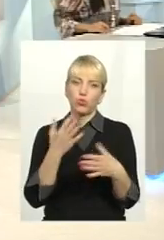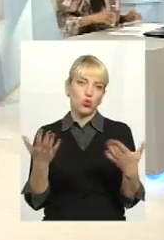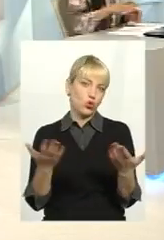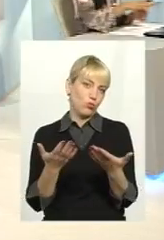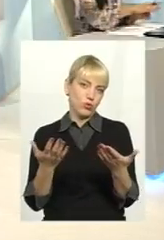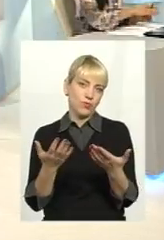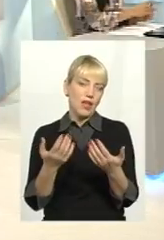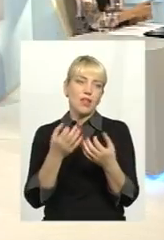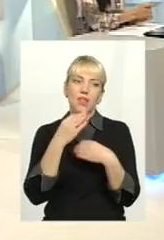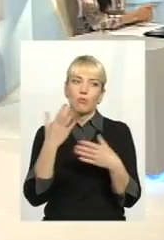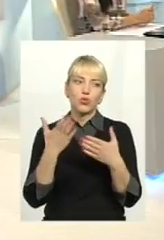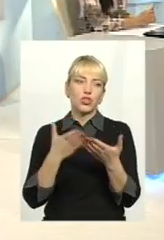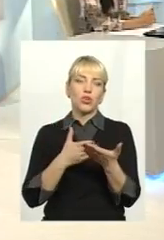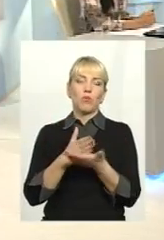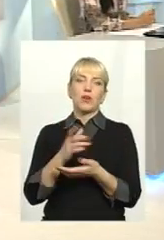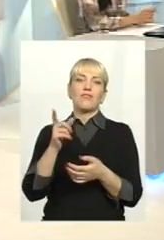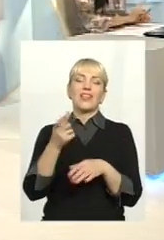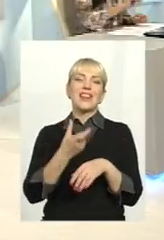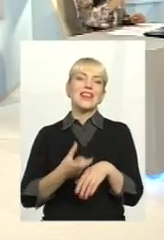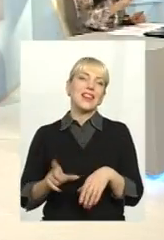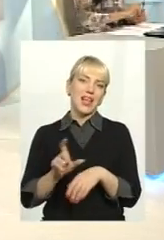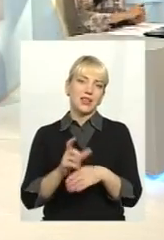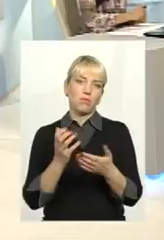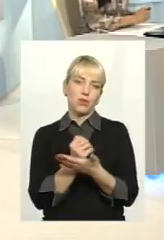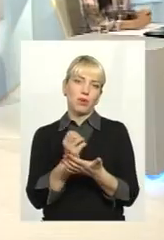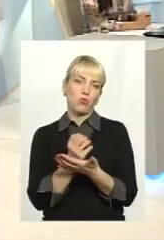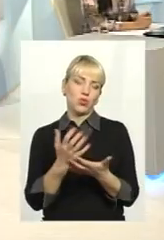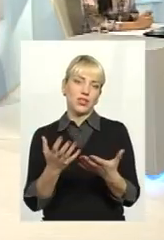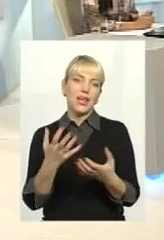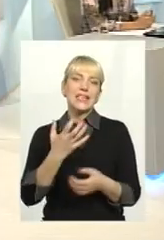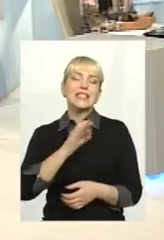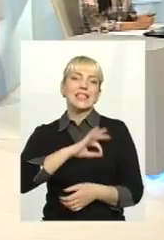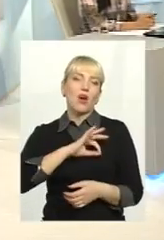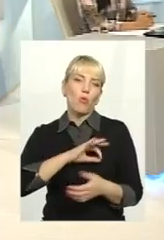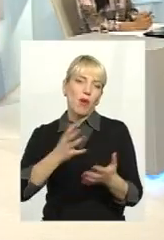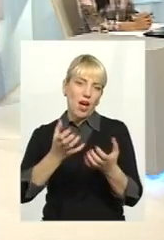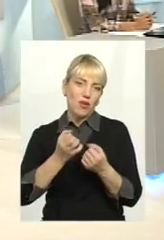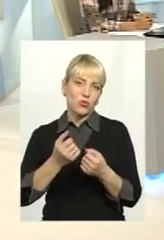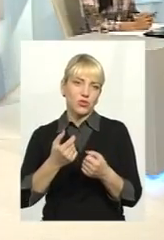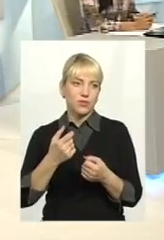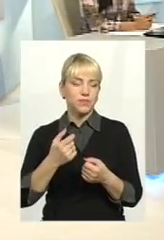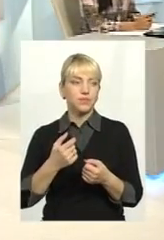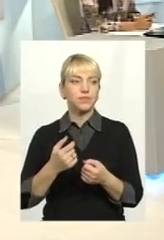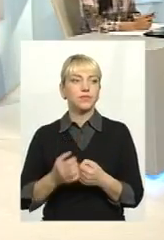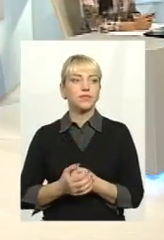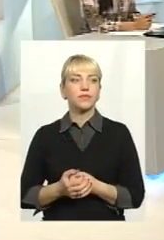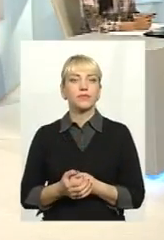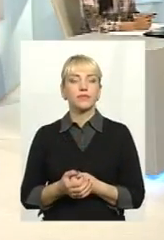От на будь-якій операції вони надприбутки заробляють на нас з вами. 61-90-60, слухаємо вас, говоріть, будь ласка.